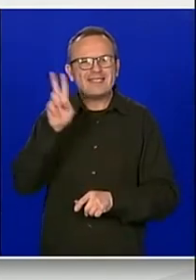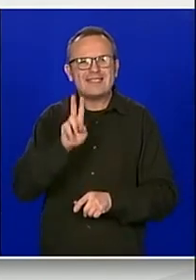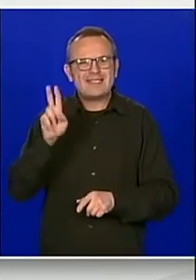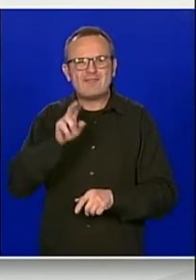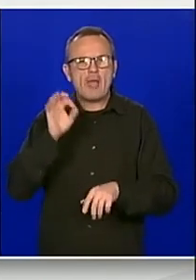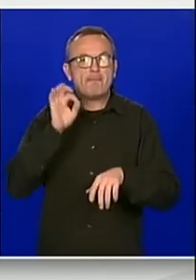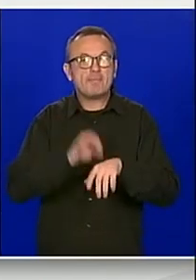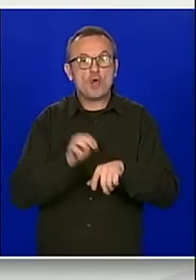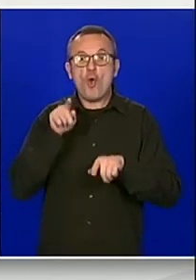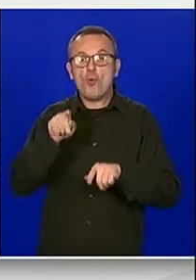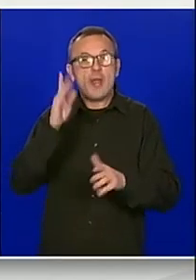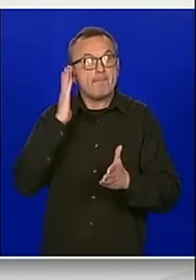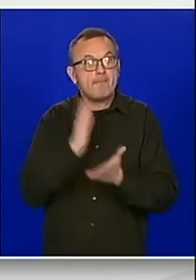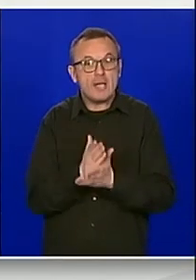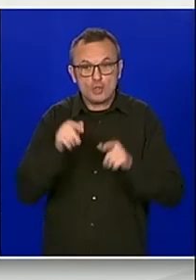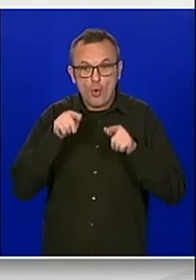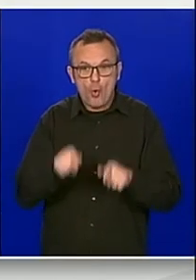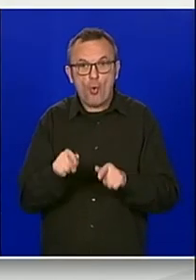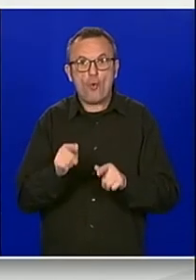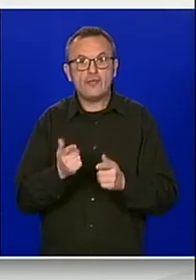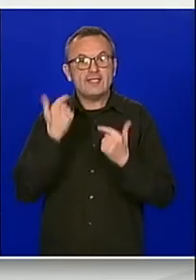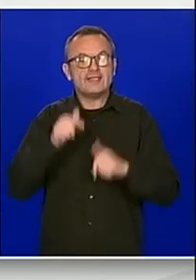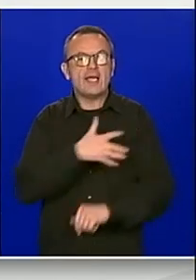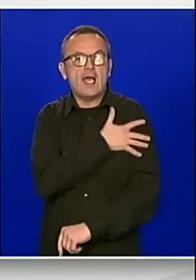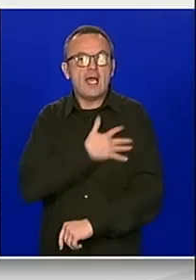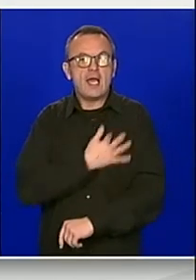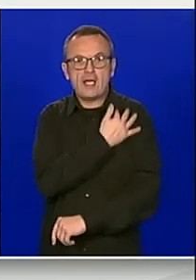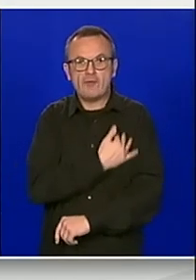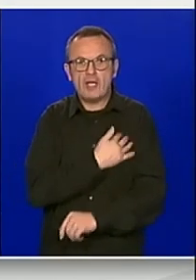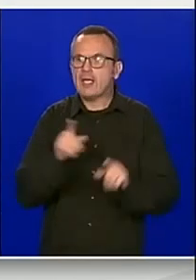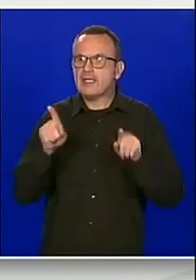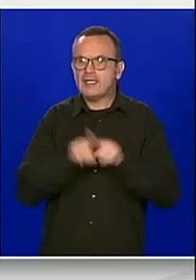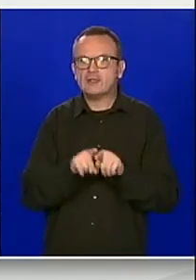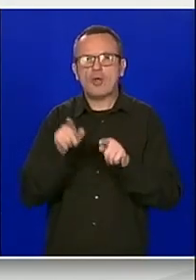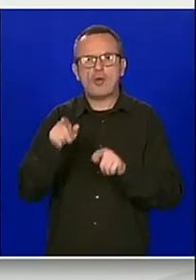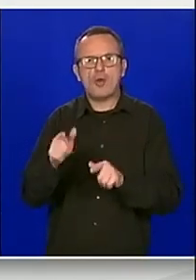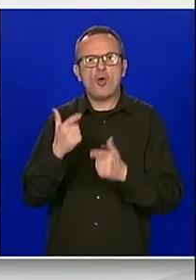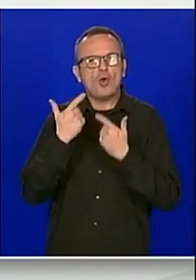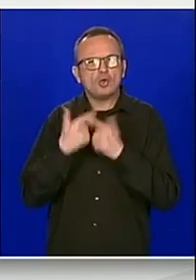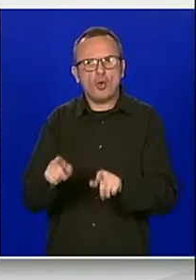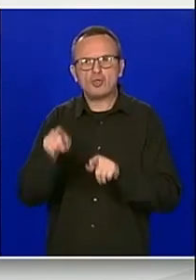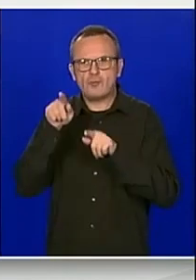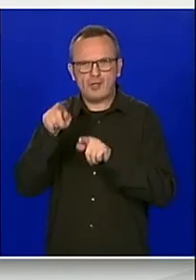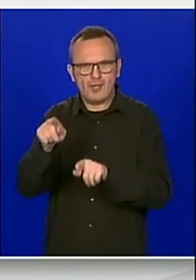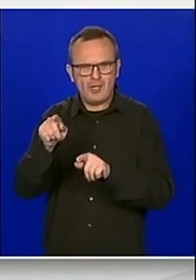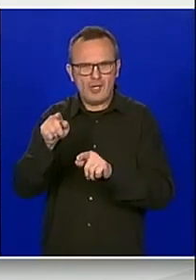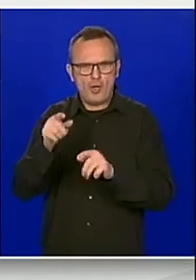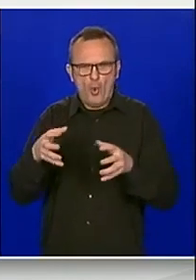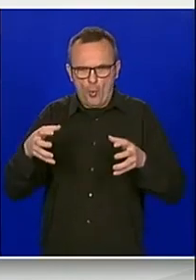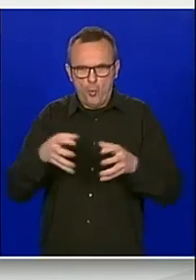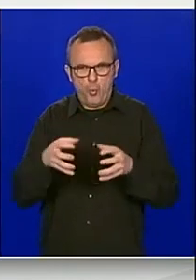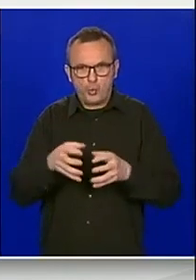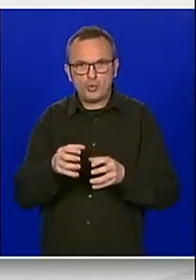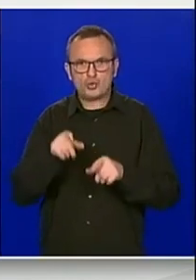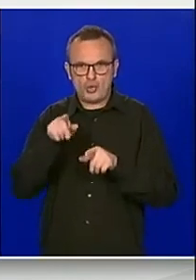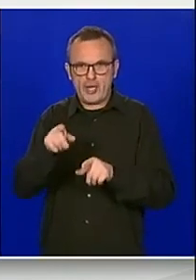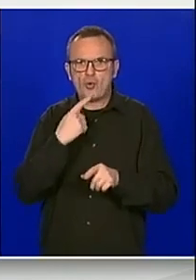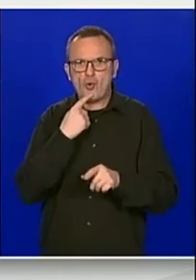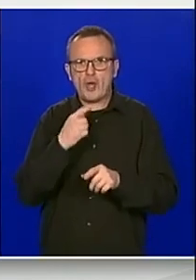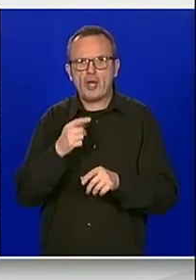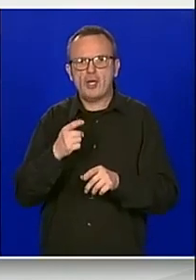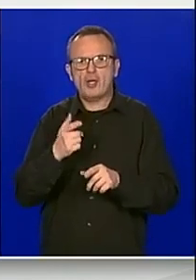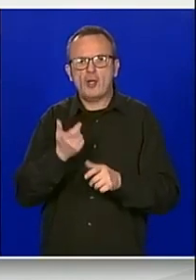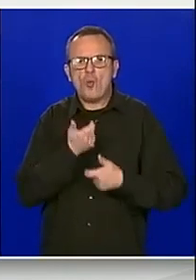hrvatska pčela, omogućavanje priznatom uzgojnom dodruženju, vođenje registra uzgojivača matica, te reguliranje